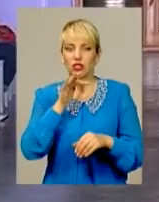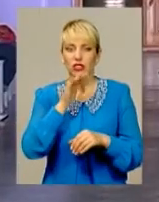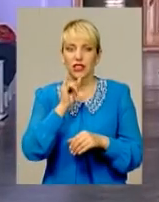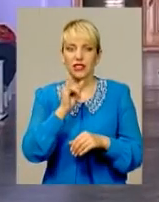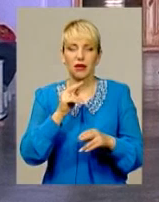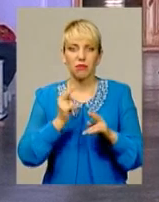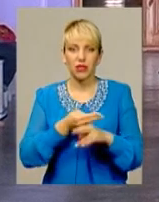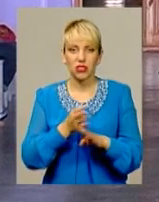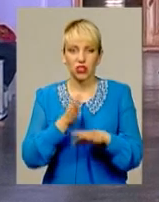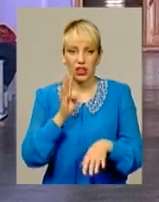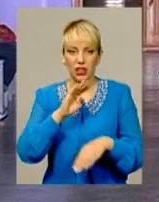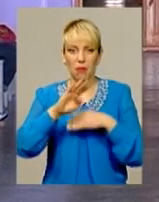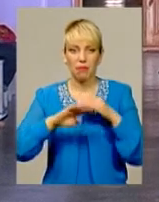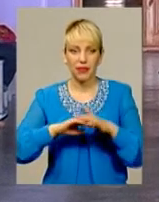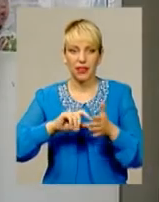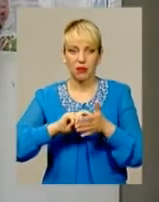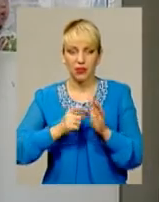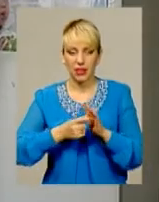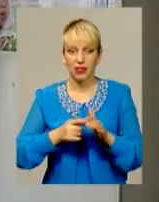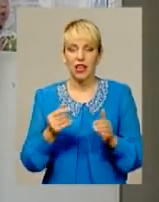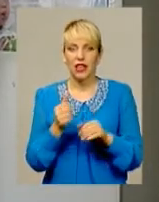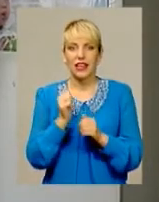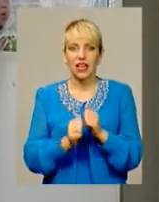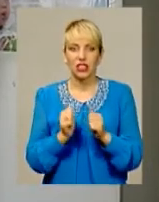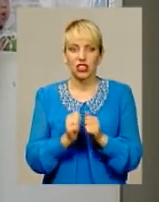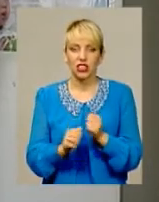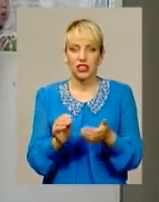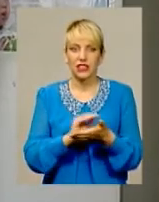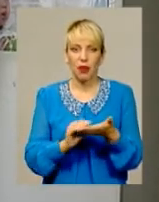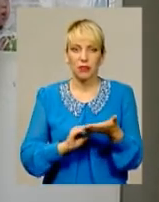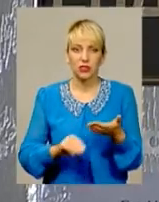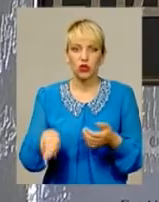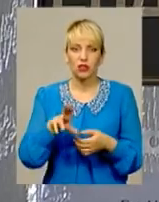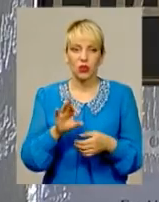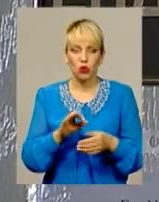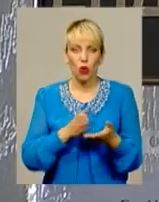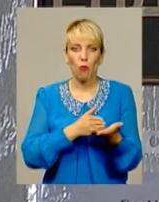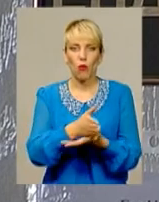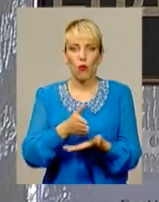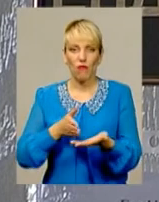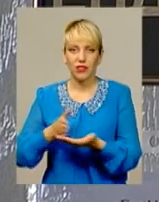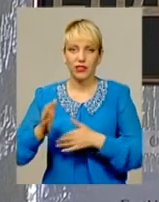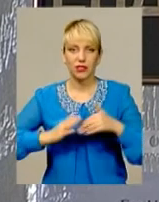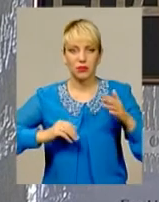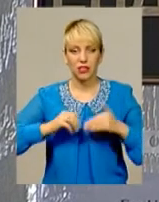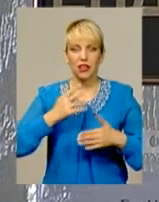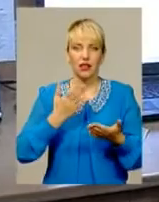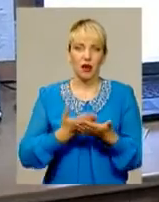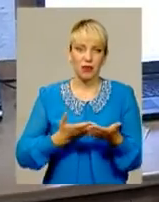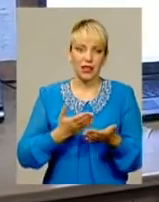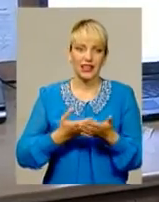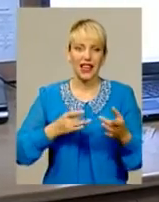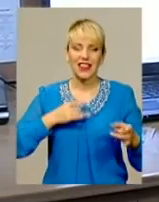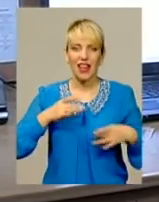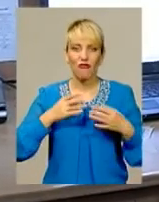кабінетами, запевняють у медзакладі. Найчастіше записуються до профільних спеціалістів, до прикладу невропатолога чи ендокринолога.